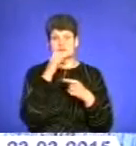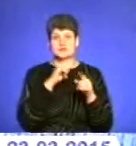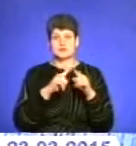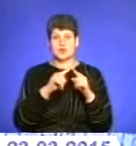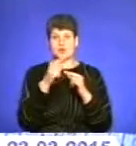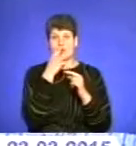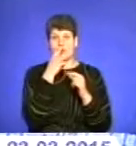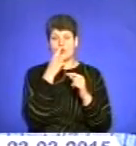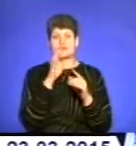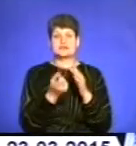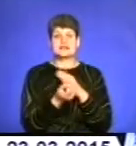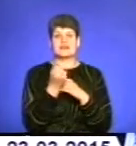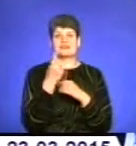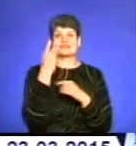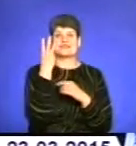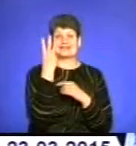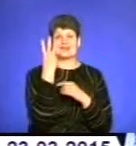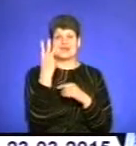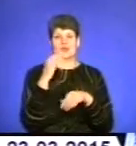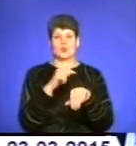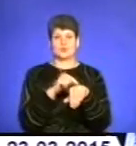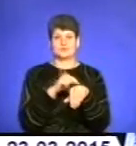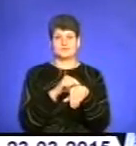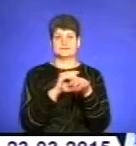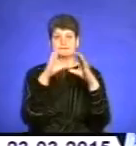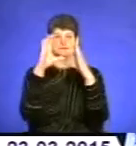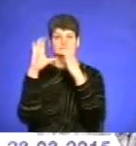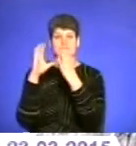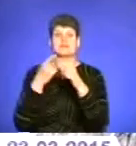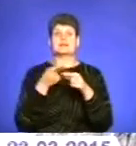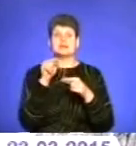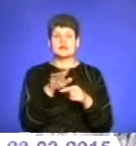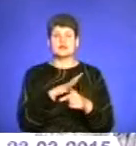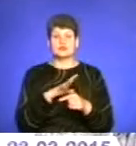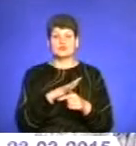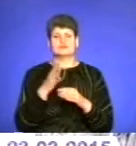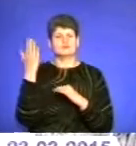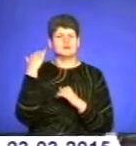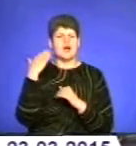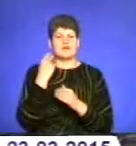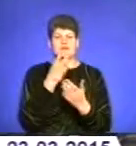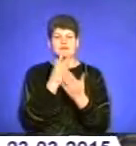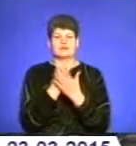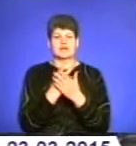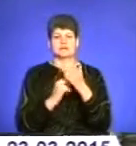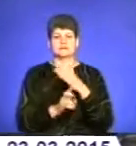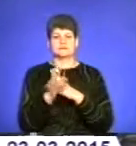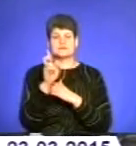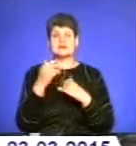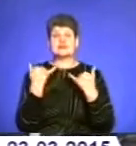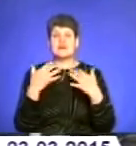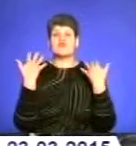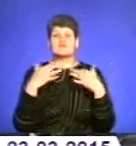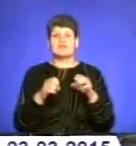каплиці стороні з'являться три циферблати. Саме таким був первісний вигляд собору. Зараз ми вирішили вже остаточно